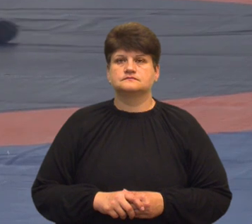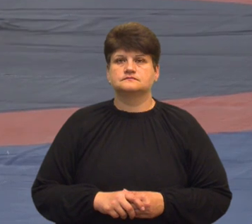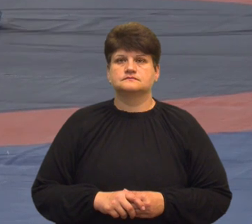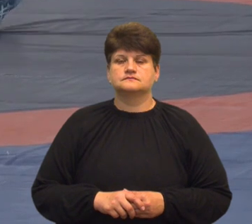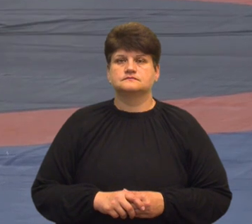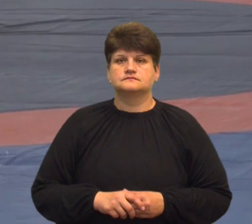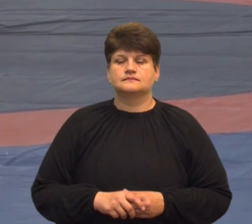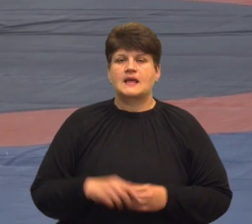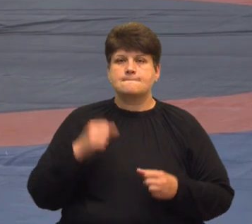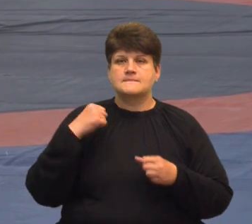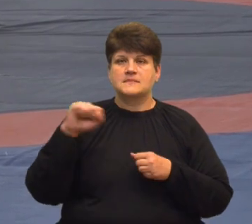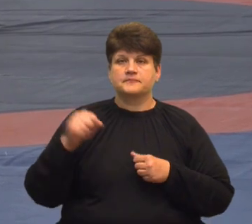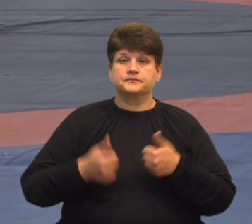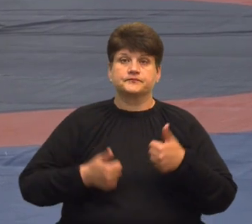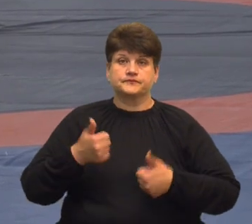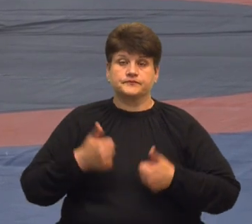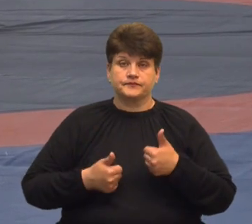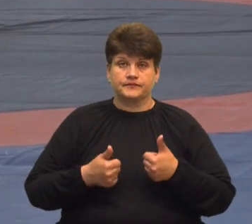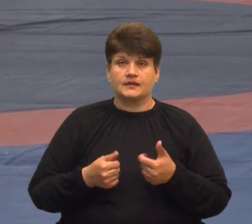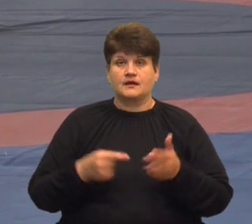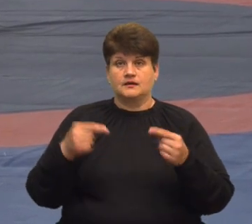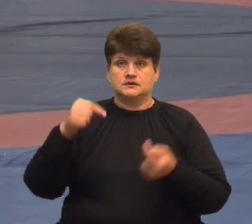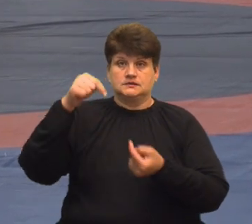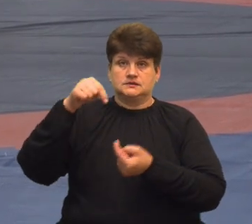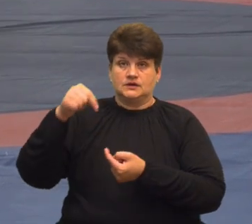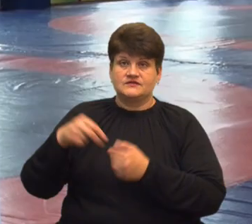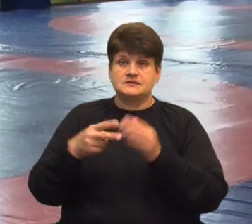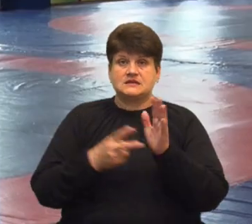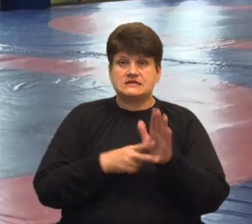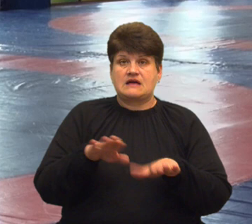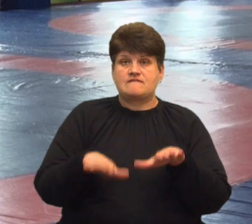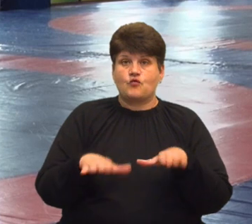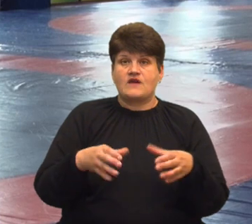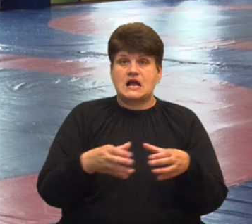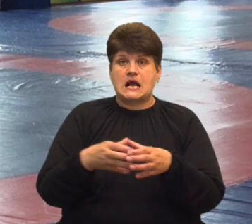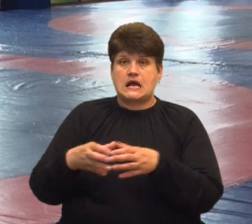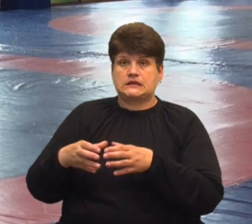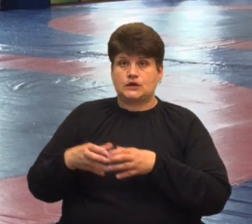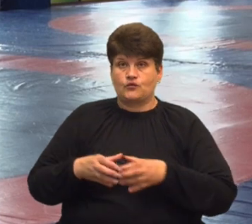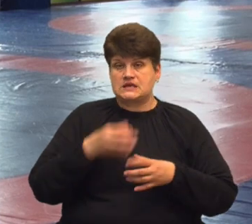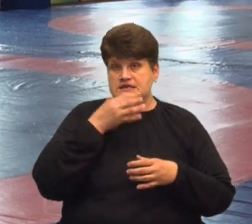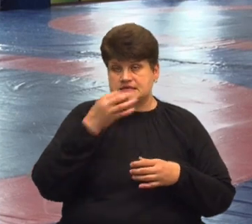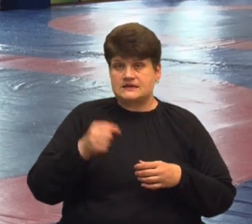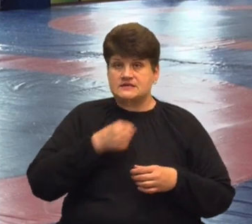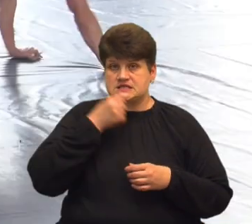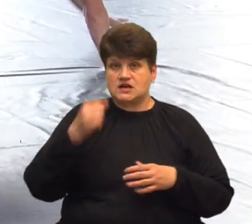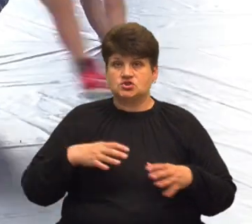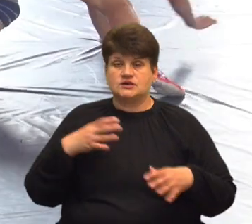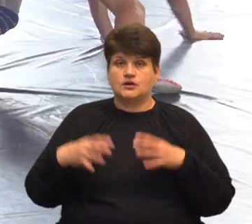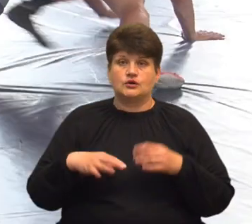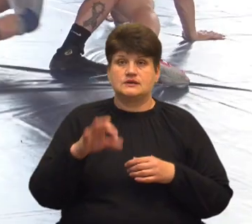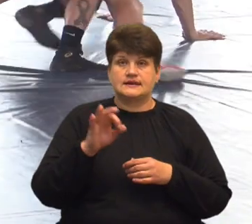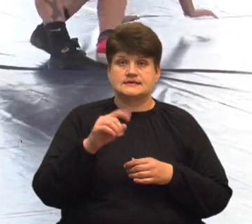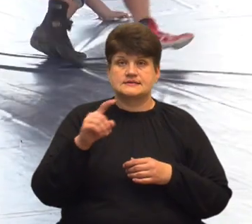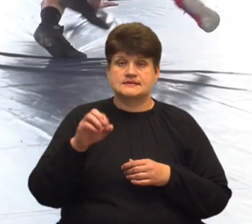Переможців турніру визначали у 17-ти вагових категоріях, розповів старший тренер збірної команди України з вільної боротьби Олег Заяць. Каже,